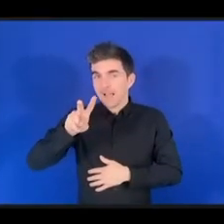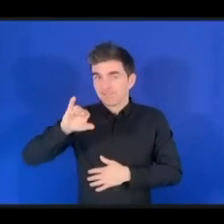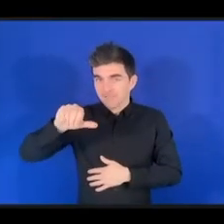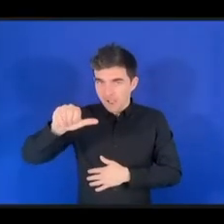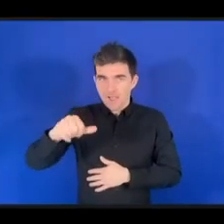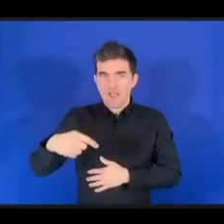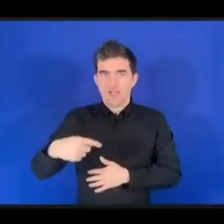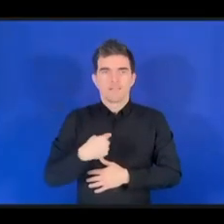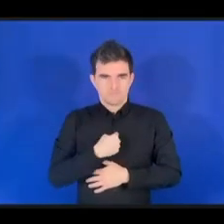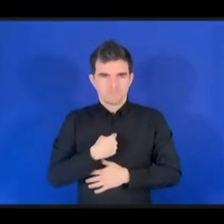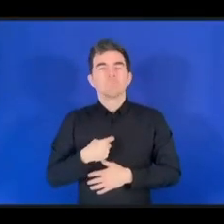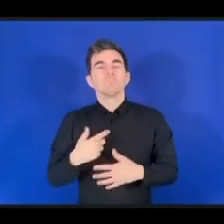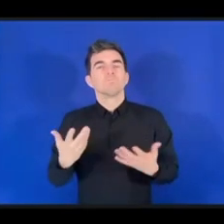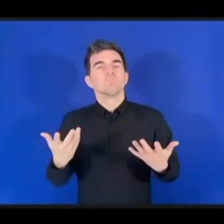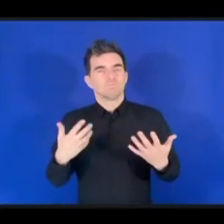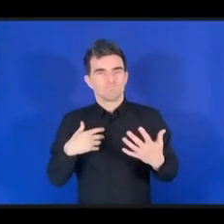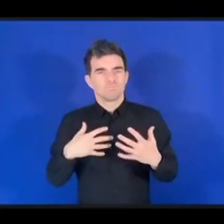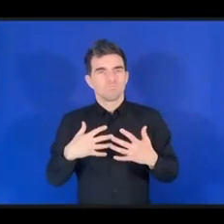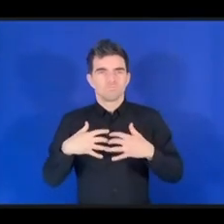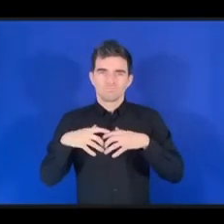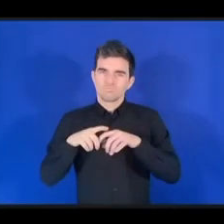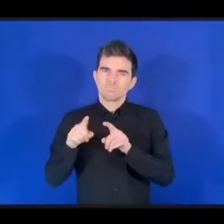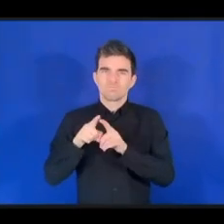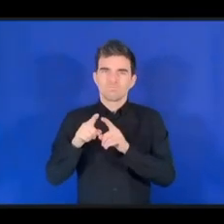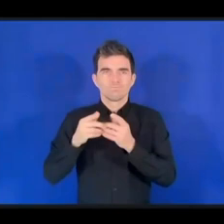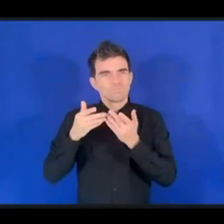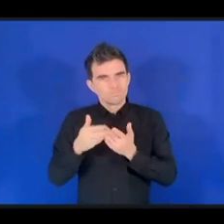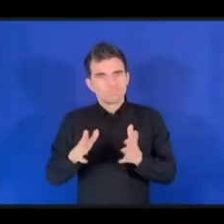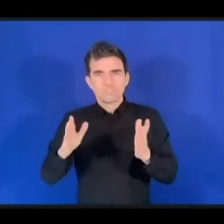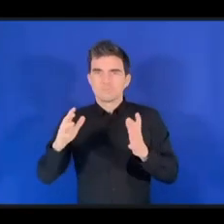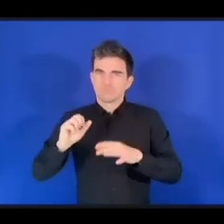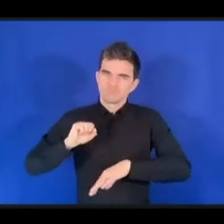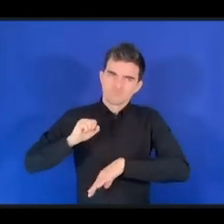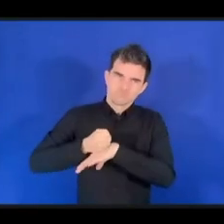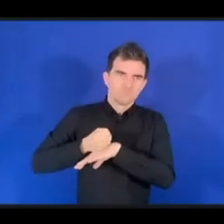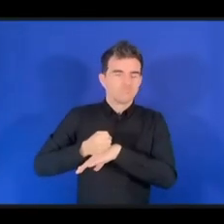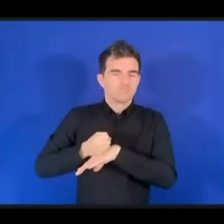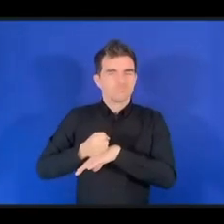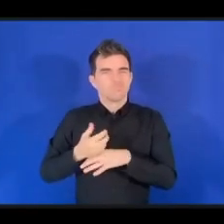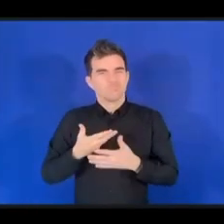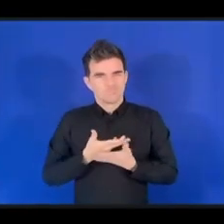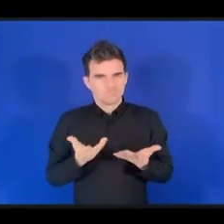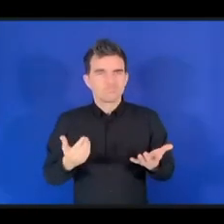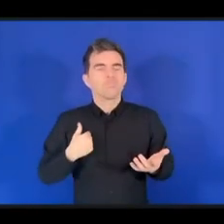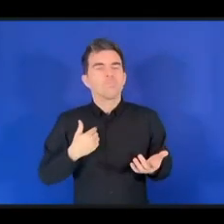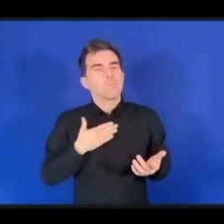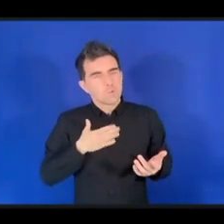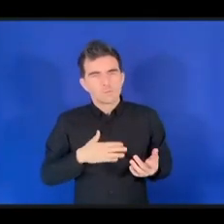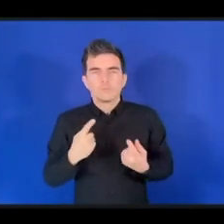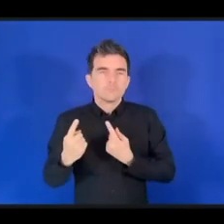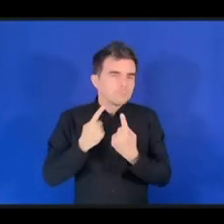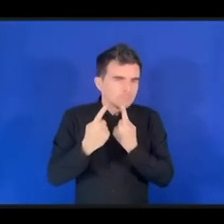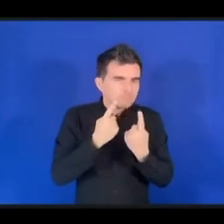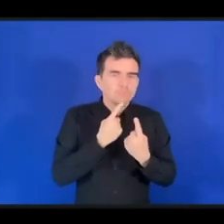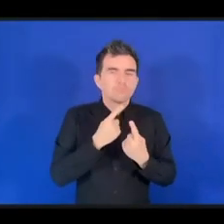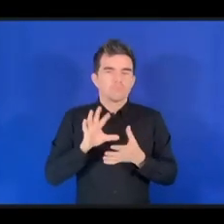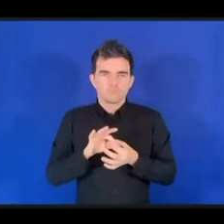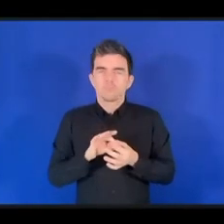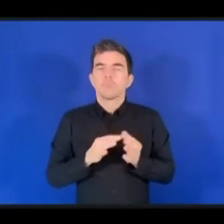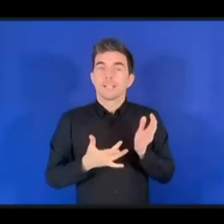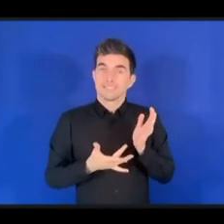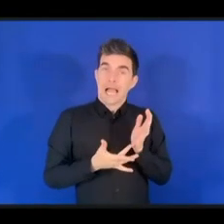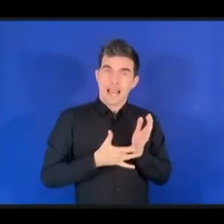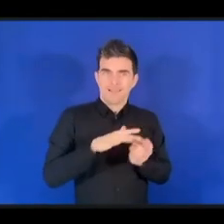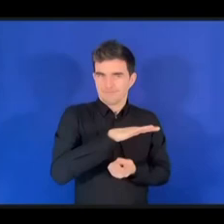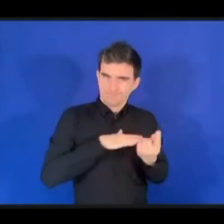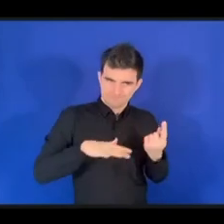Для меня большая честь обращаться к вам от имени технического сообщества. Позвольте мне прежде всего выразить глубокую благодарность